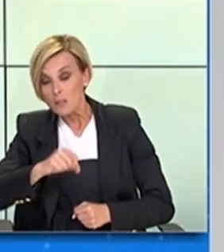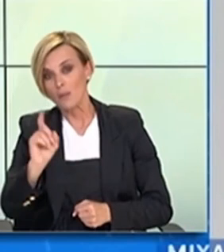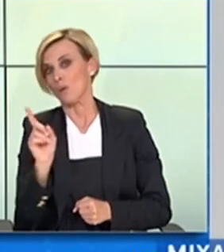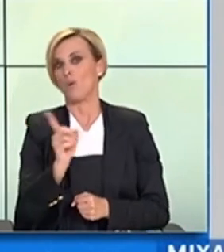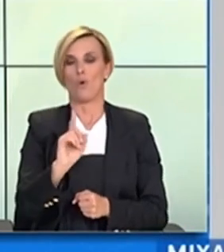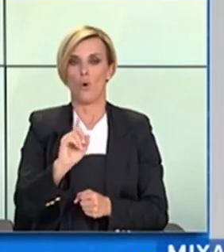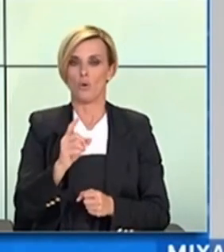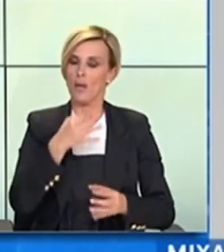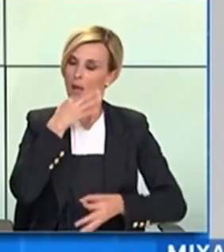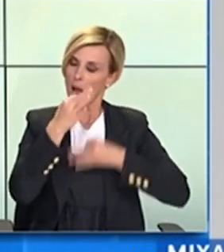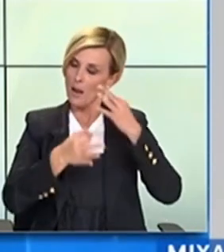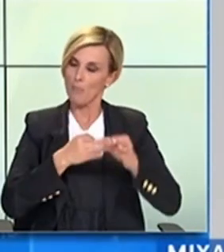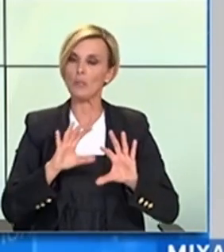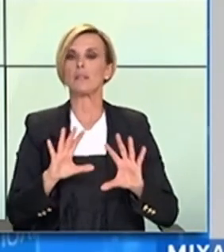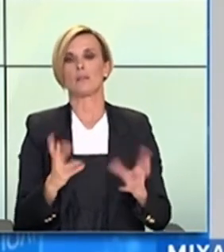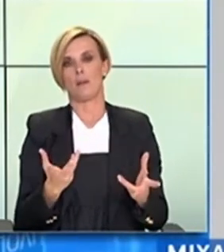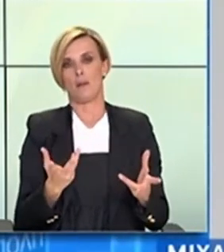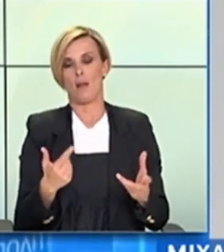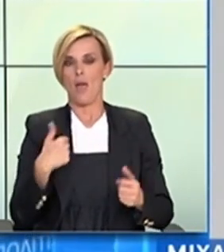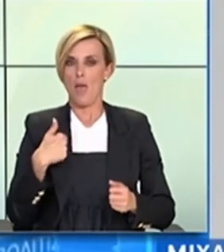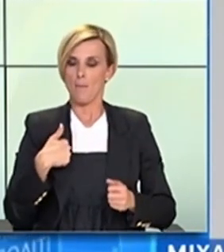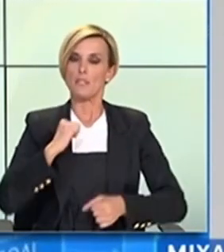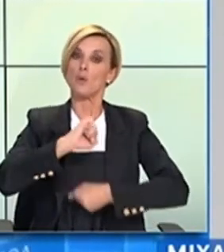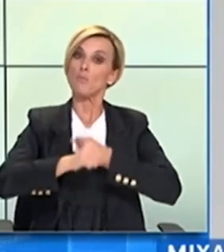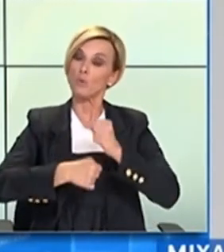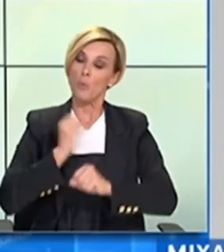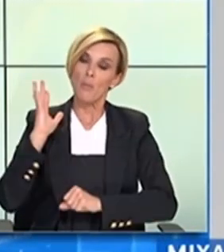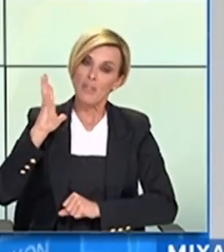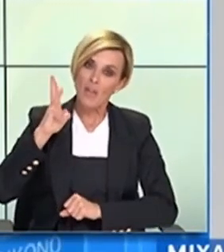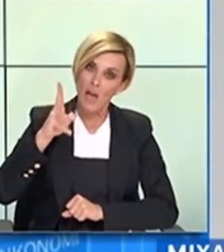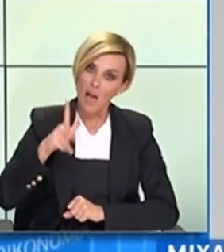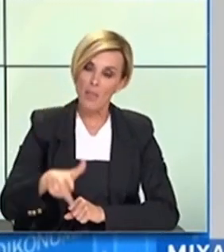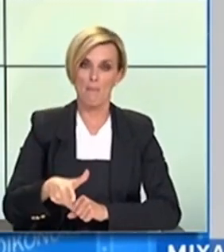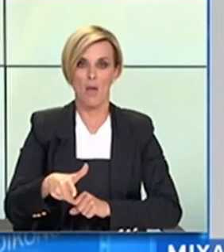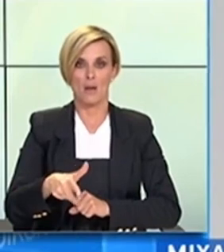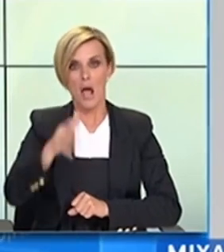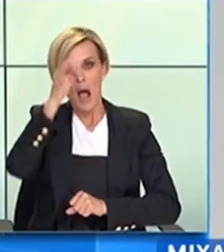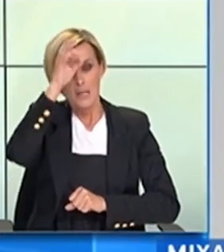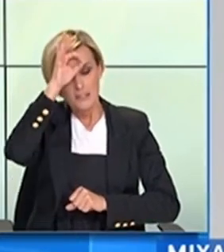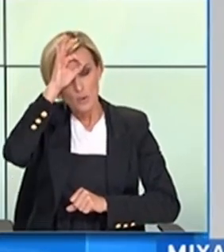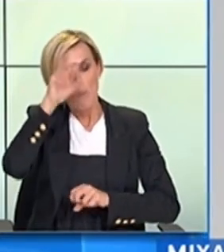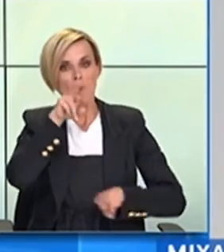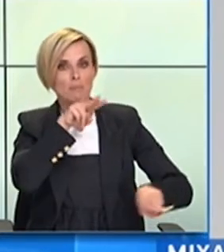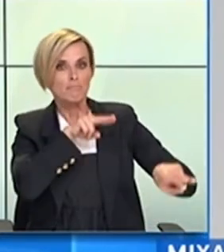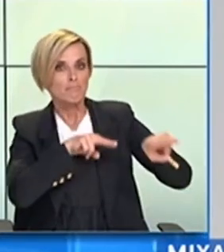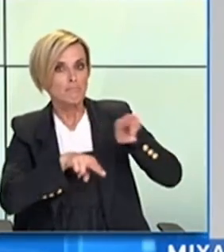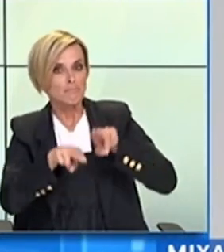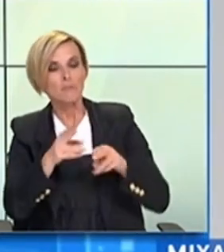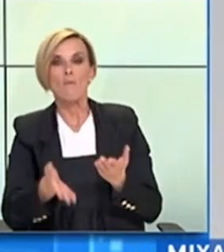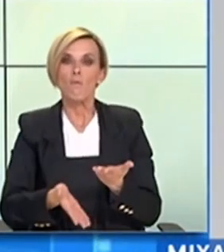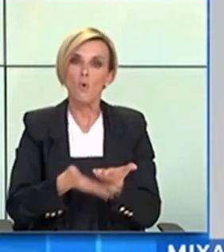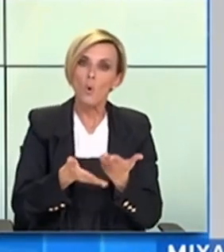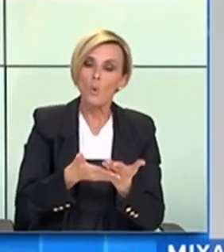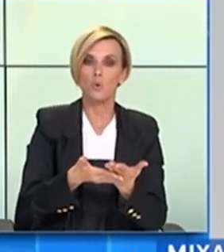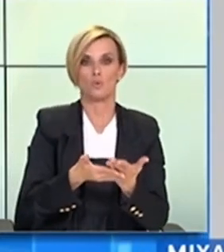έτσι ώστε με την παρουσία μας σε καθημερινή βάση να γίνουμε περαιτέρω αποτρεπτικοί